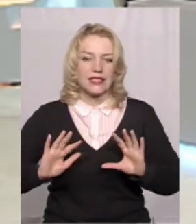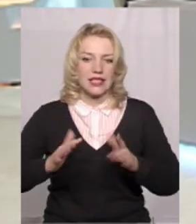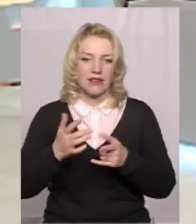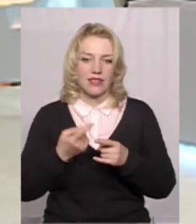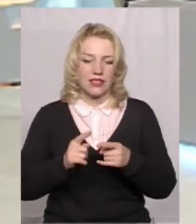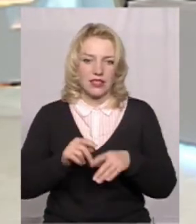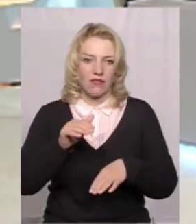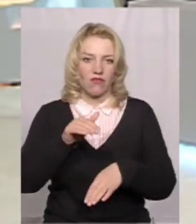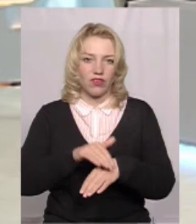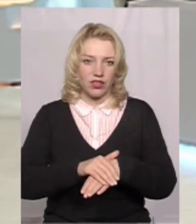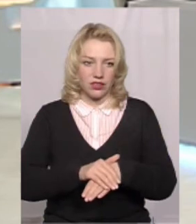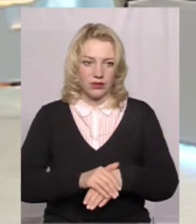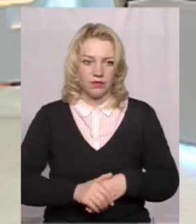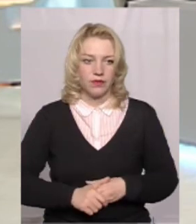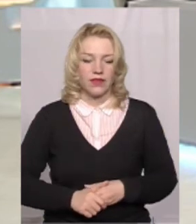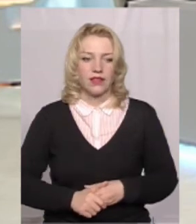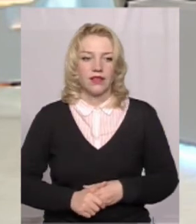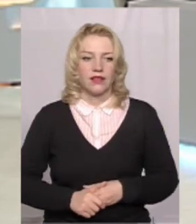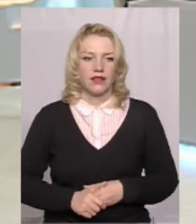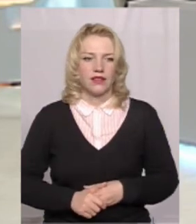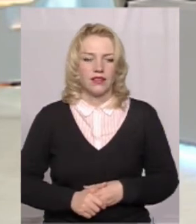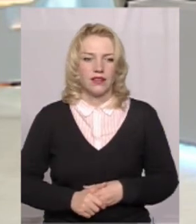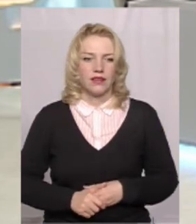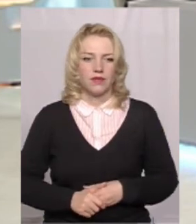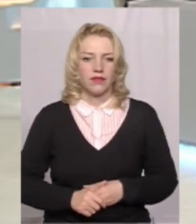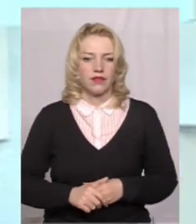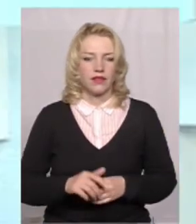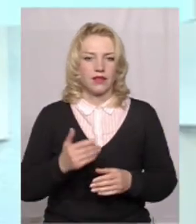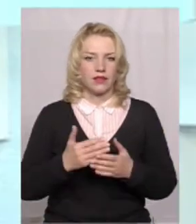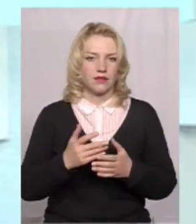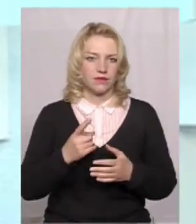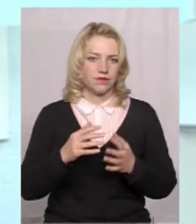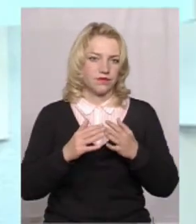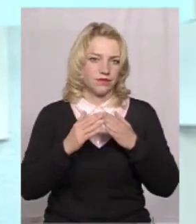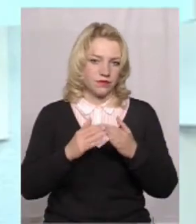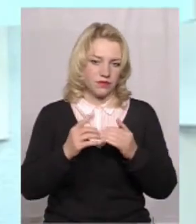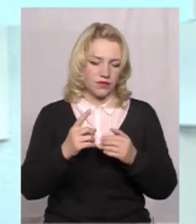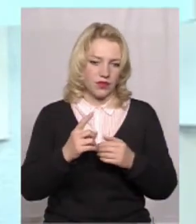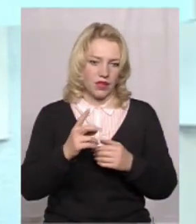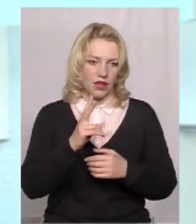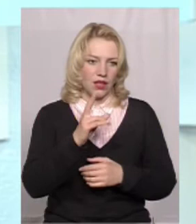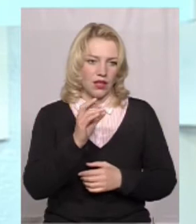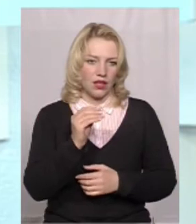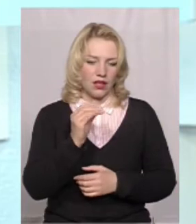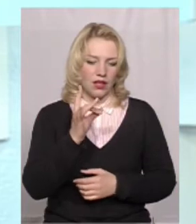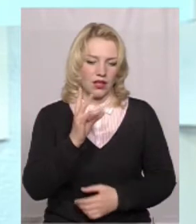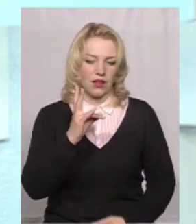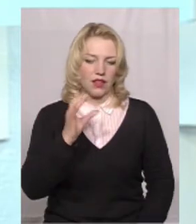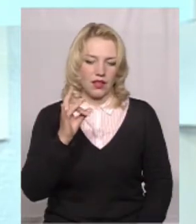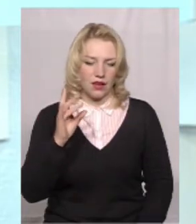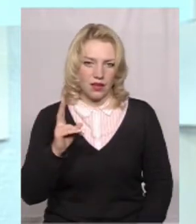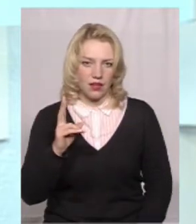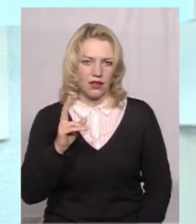факт? Ну, найбільших там два підприємства і дрібні фермери ще є. Це в нас Кернел і Подійський Бруллер.